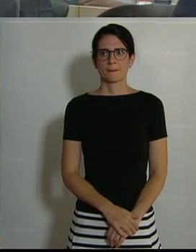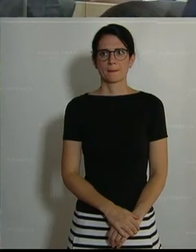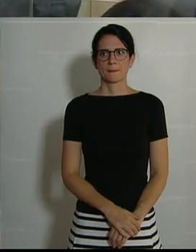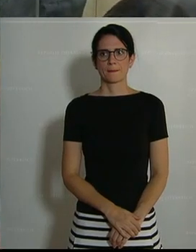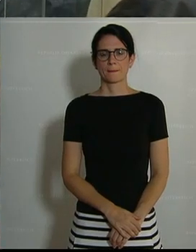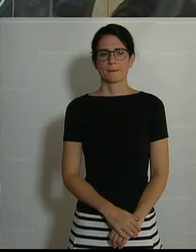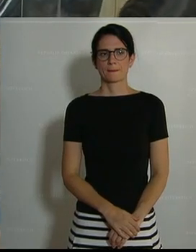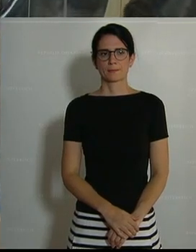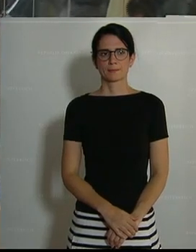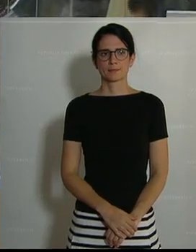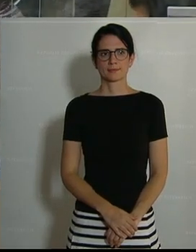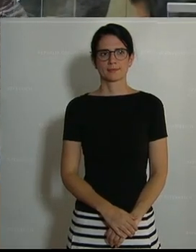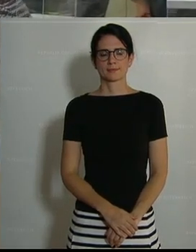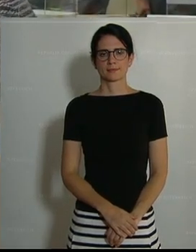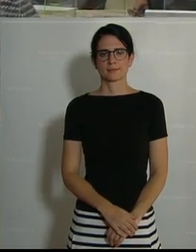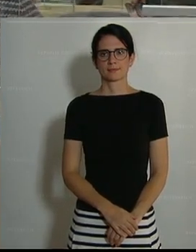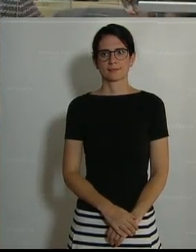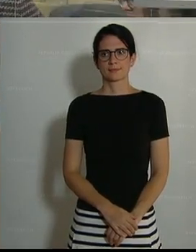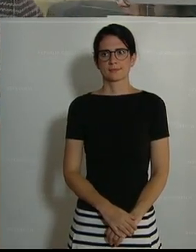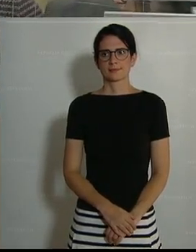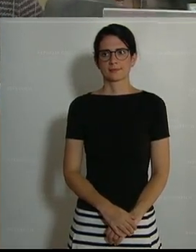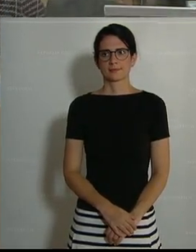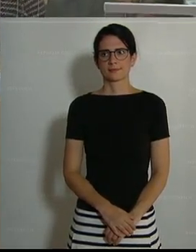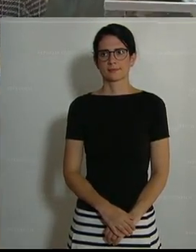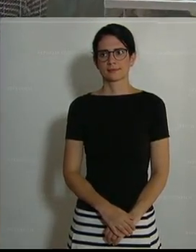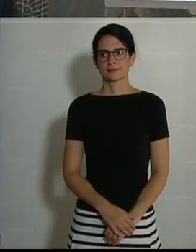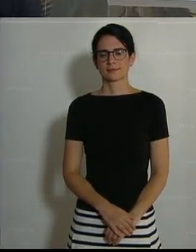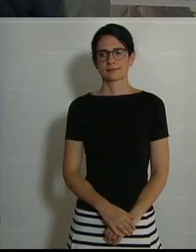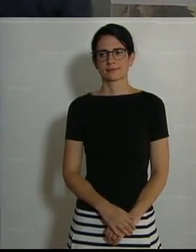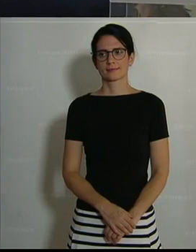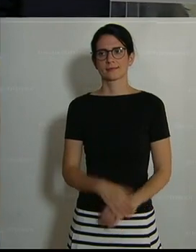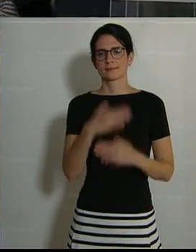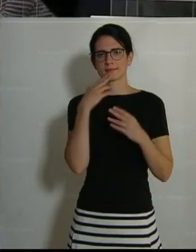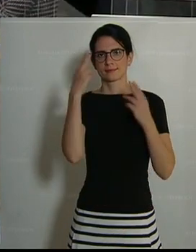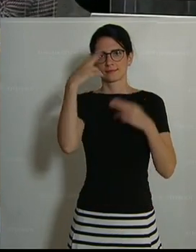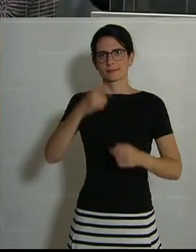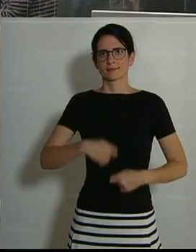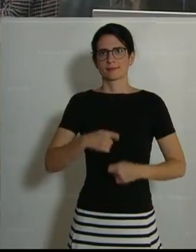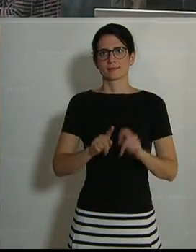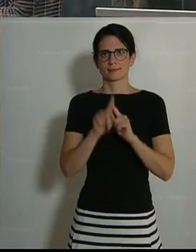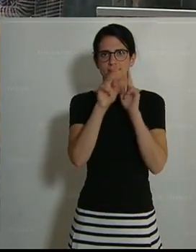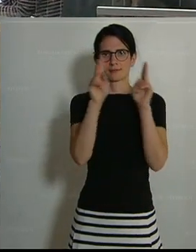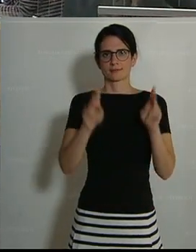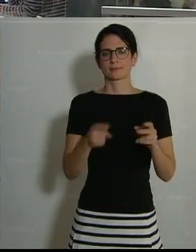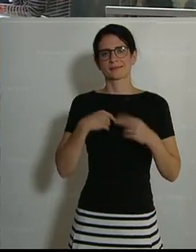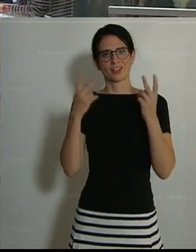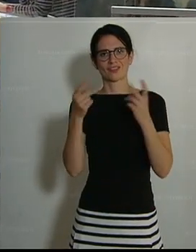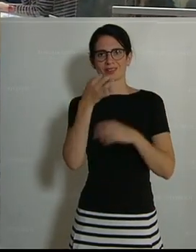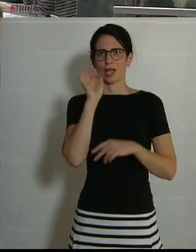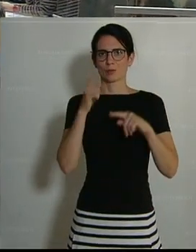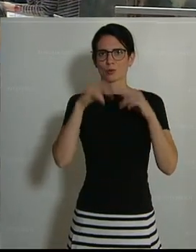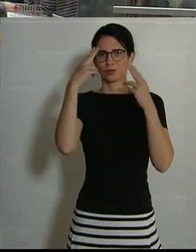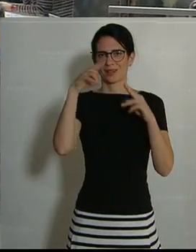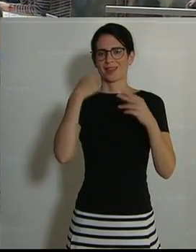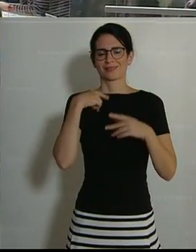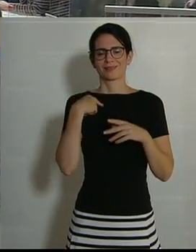Nächste Rednerin ist Fiona Fiedler von den NEOS. Danke Herr Präsident, hohes Haus, werte Damen und Herren